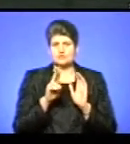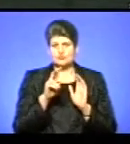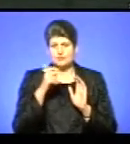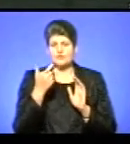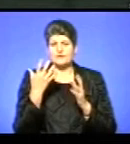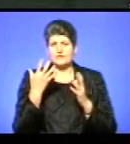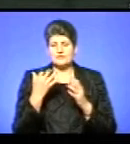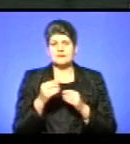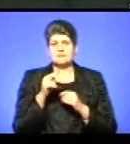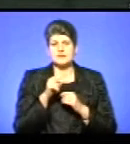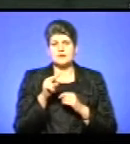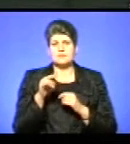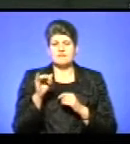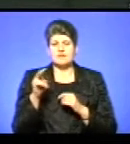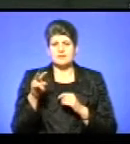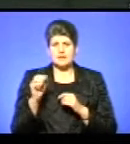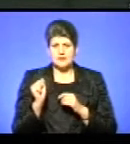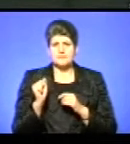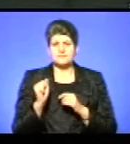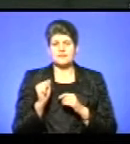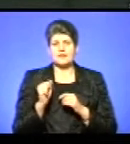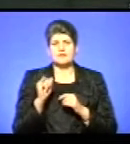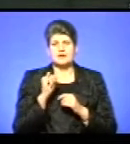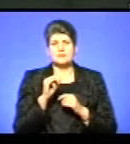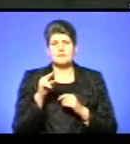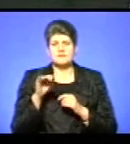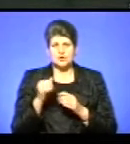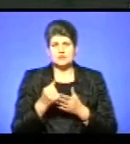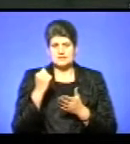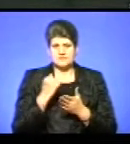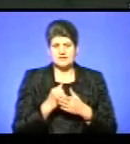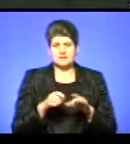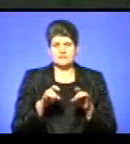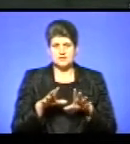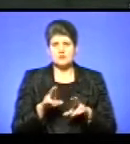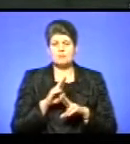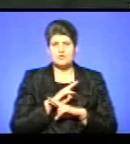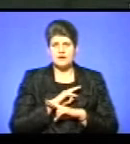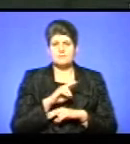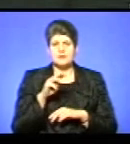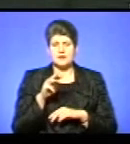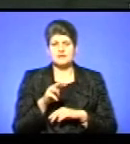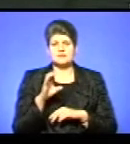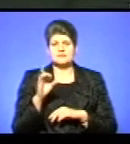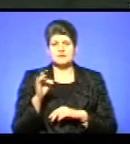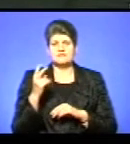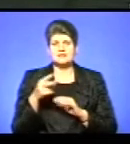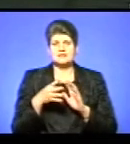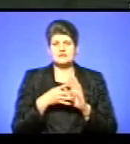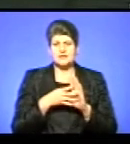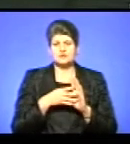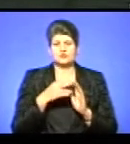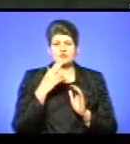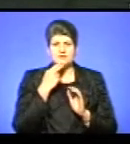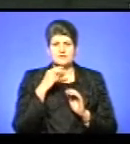Апостолів Петра і Павла, святіший отець Іван Павло ІІ затвердив рішення синоду. Помер Михаїл Сабрига 29 червня 2006